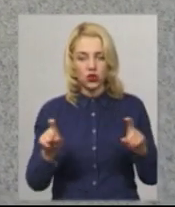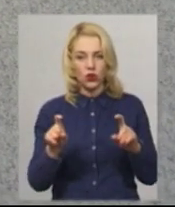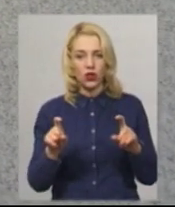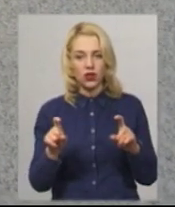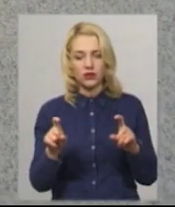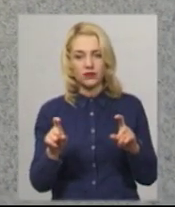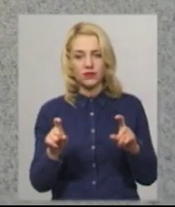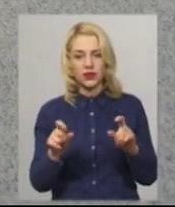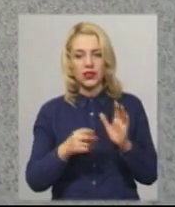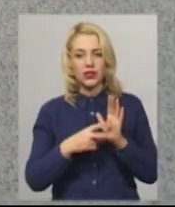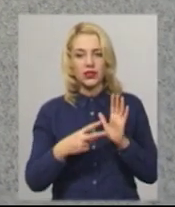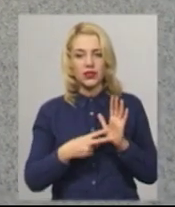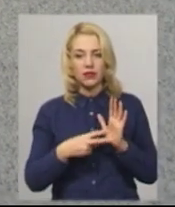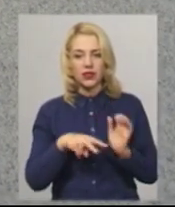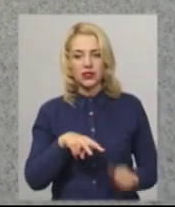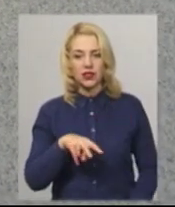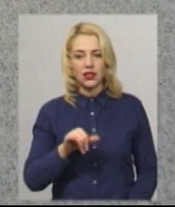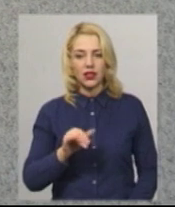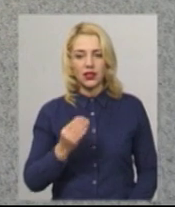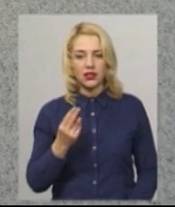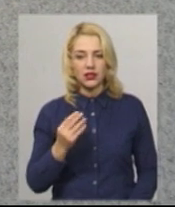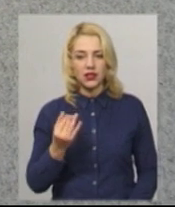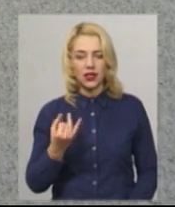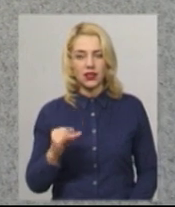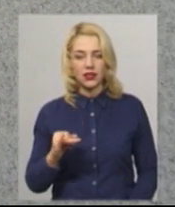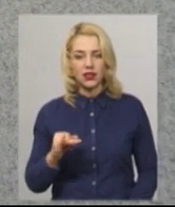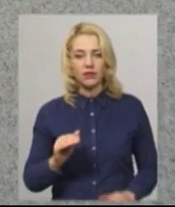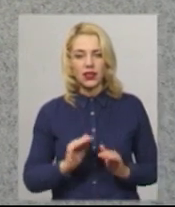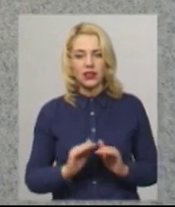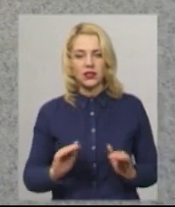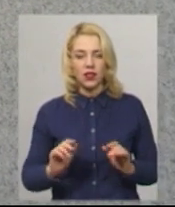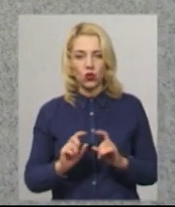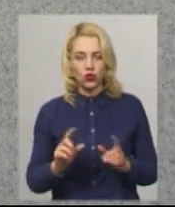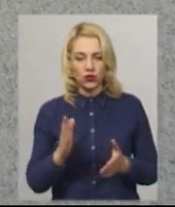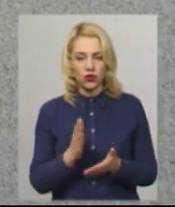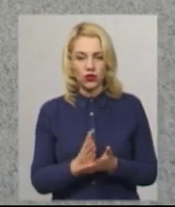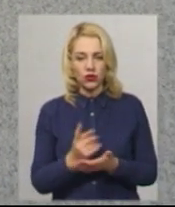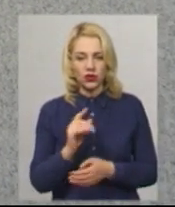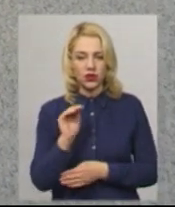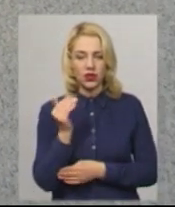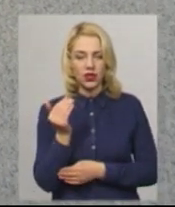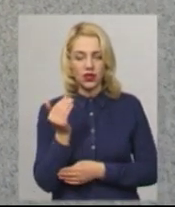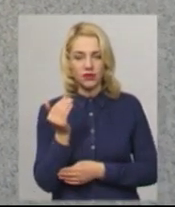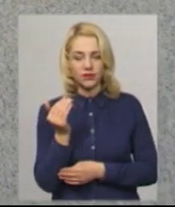17-го ліцею. З садочка одного маємо дитинку.